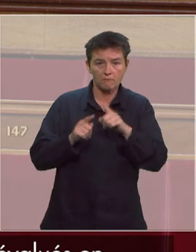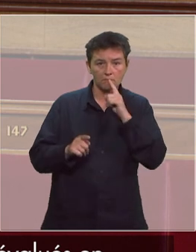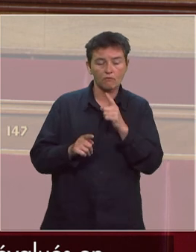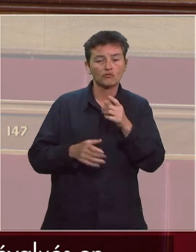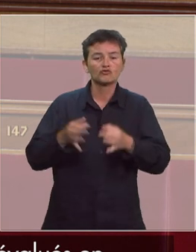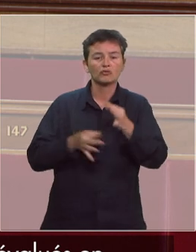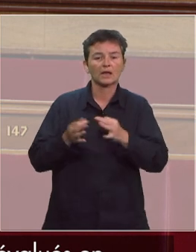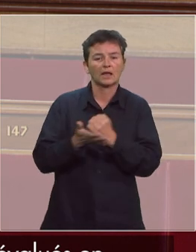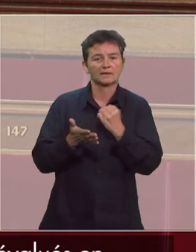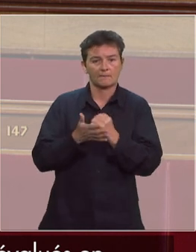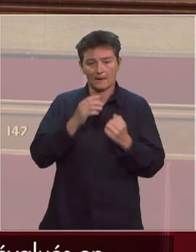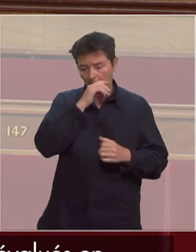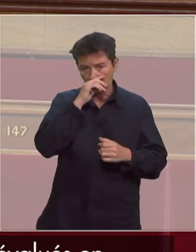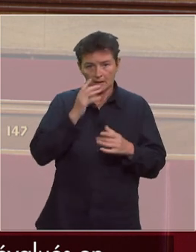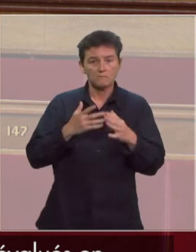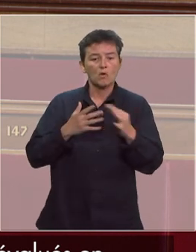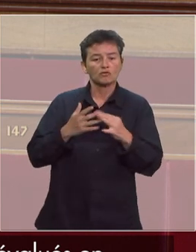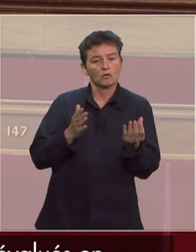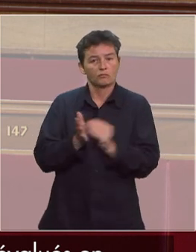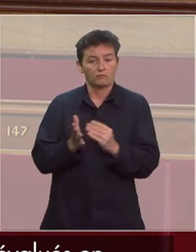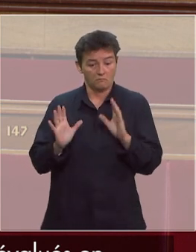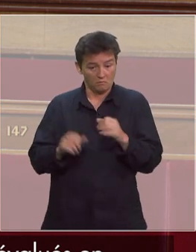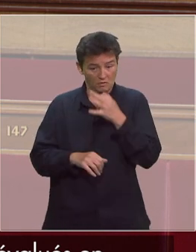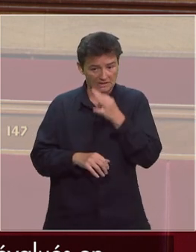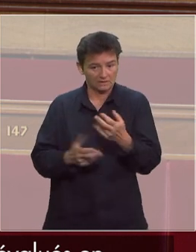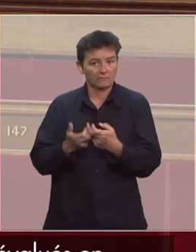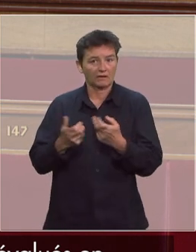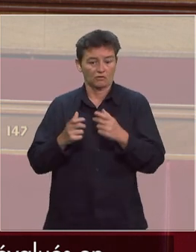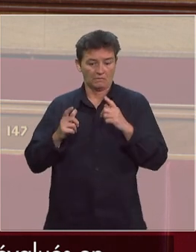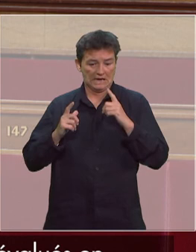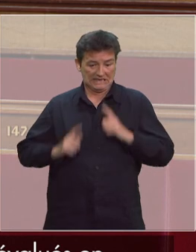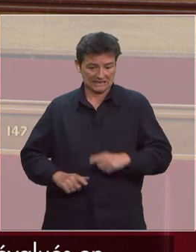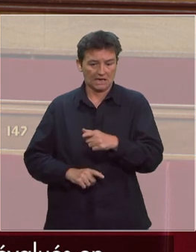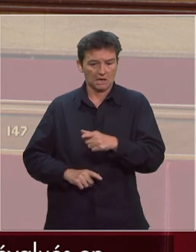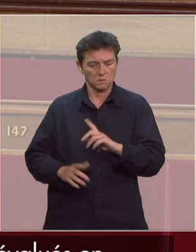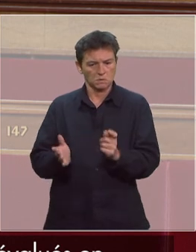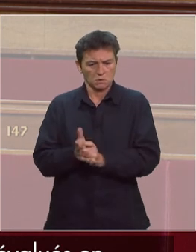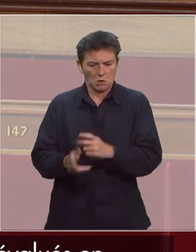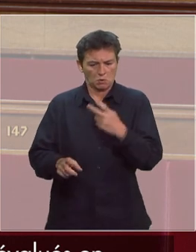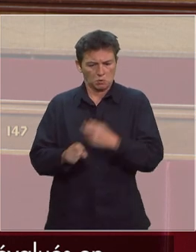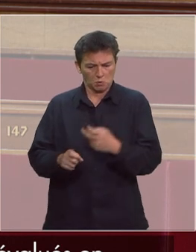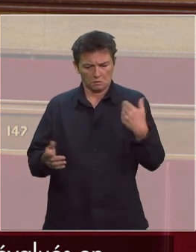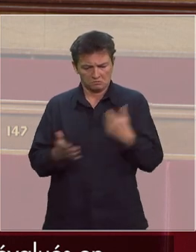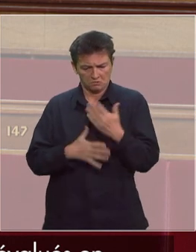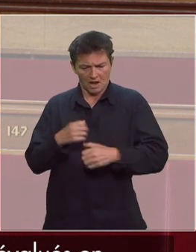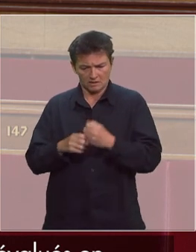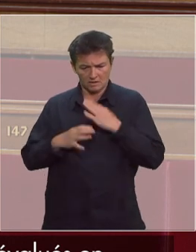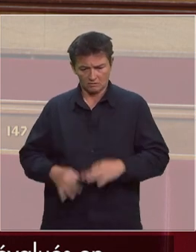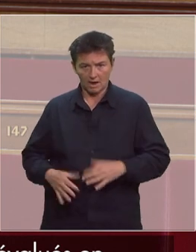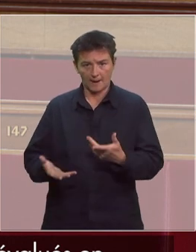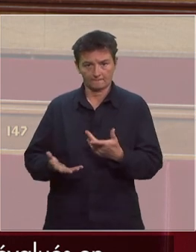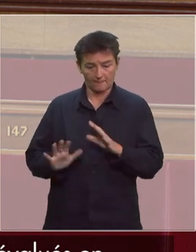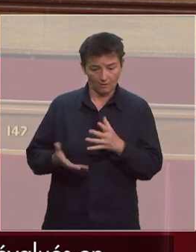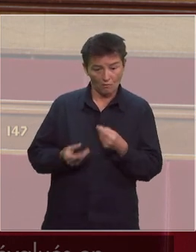pouvez-vous rassurer les élèves de lycée à noté sévèrement durant l'année scolaire en précisant